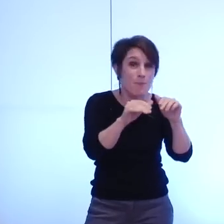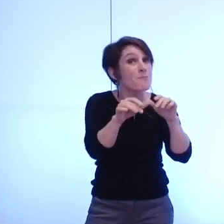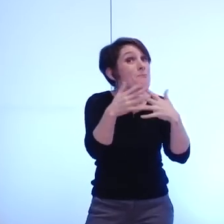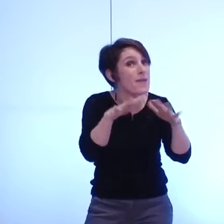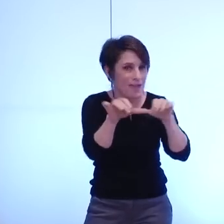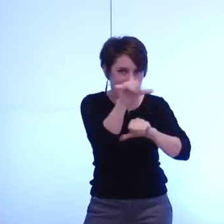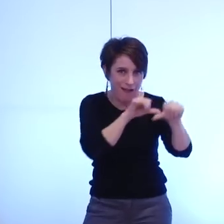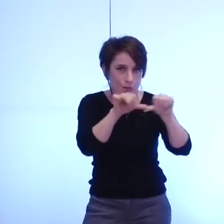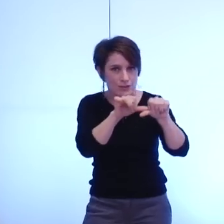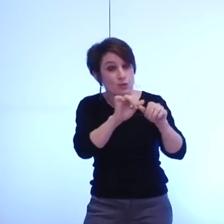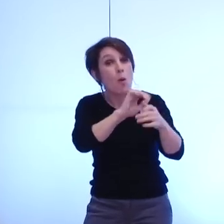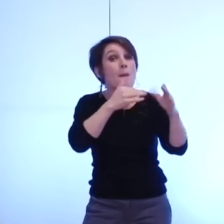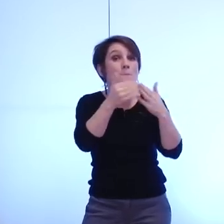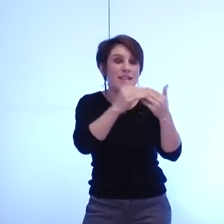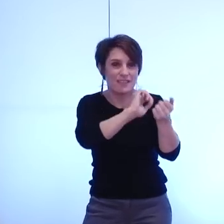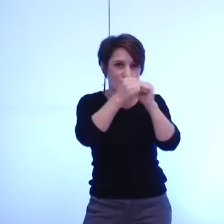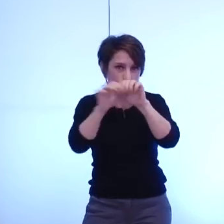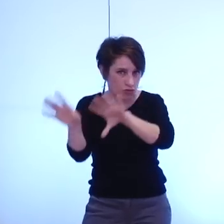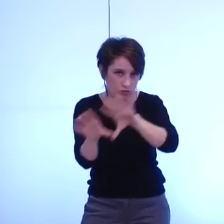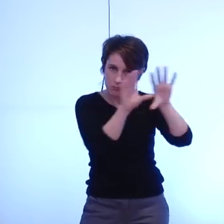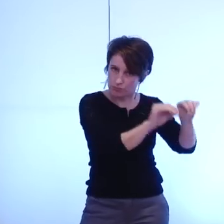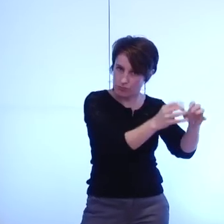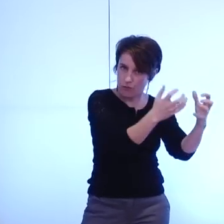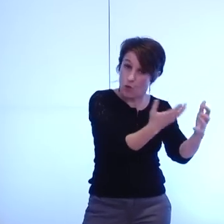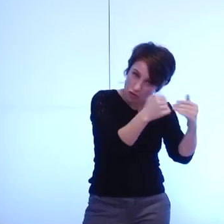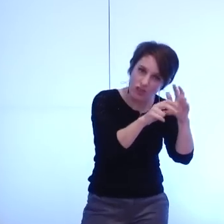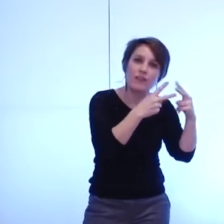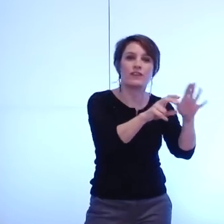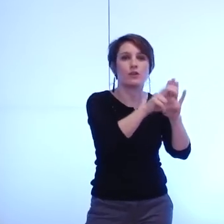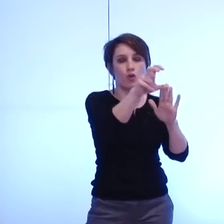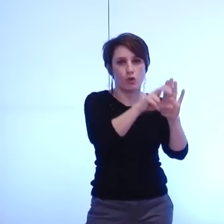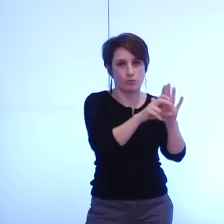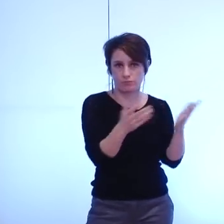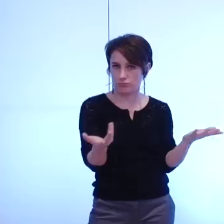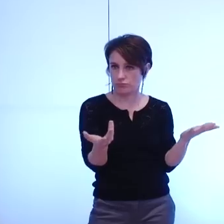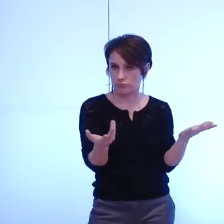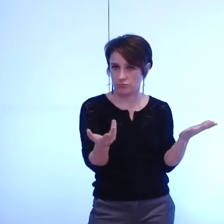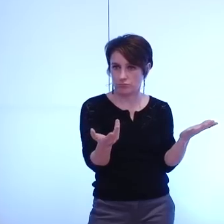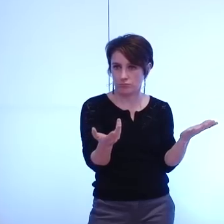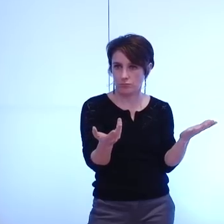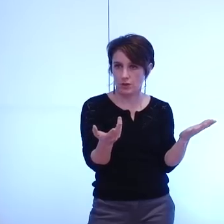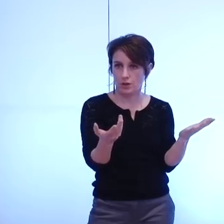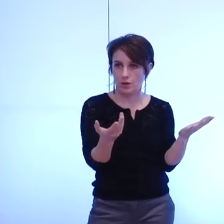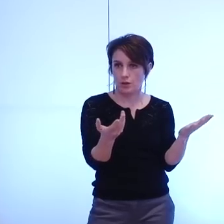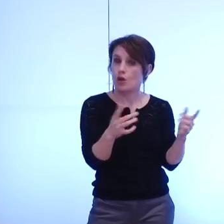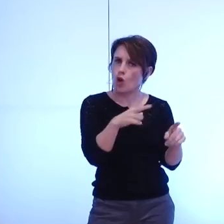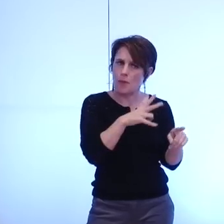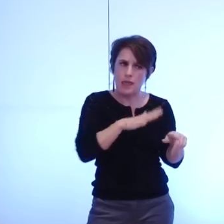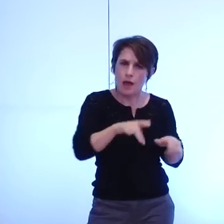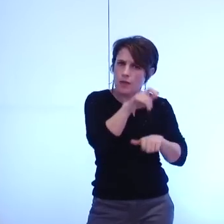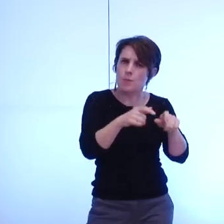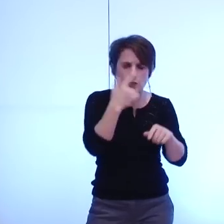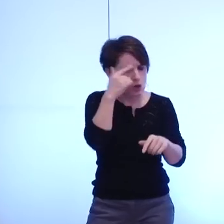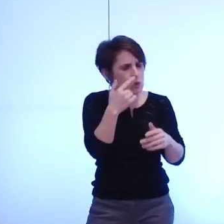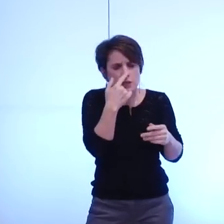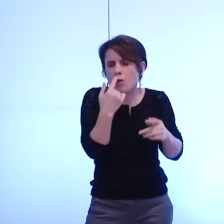employeur pour qui effectivement c'est un élément très important au regard de leur ancienneté dans la collectivité mais à